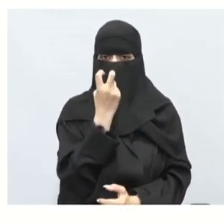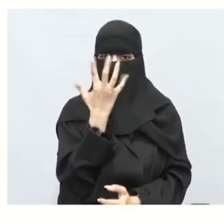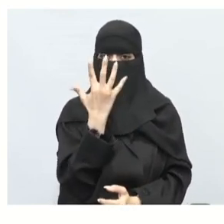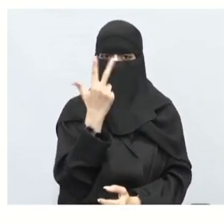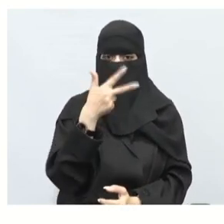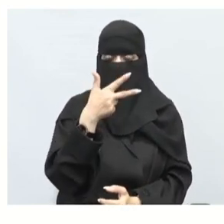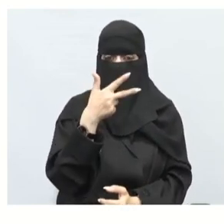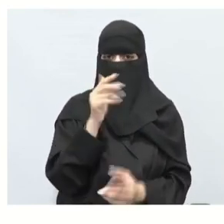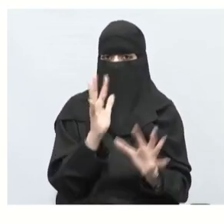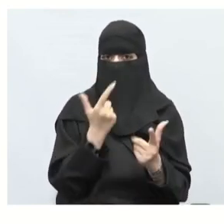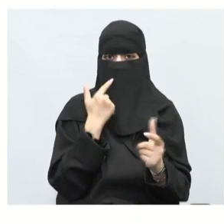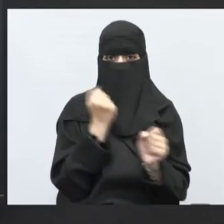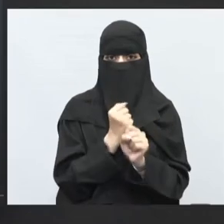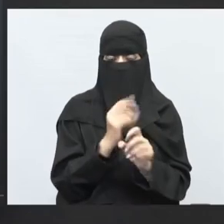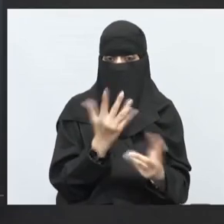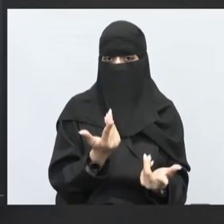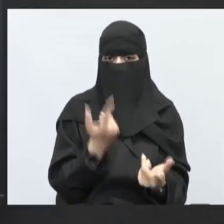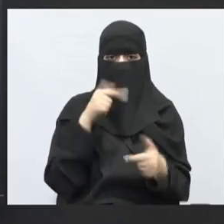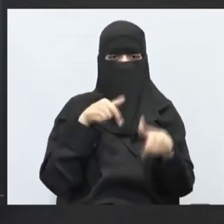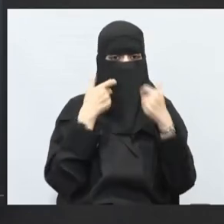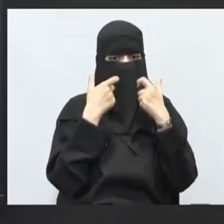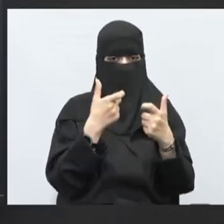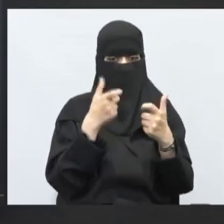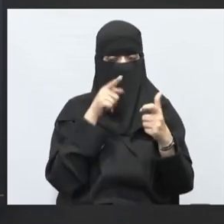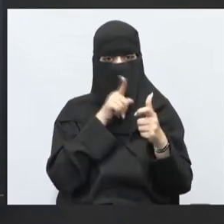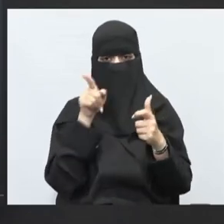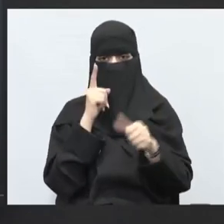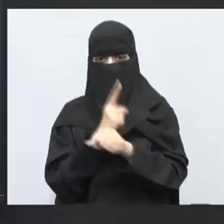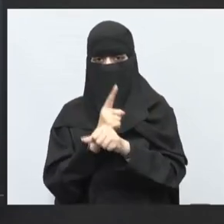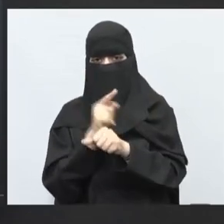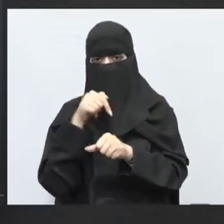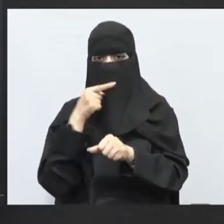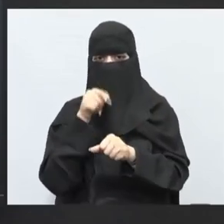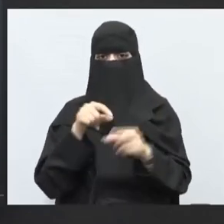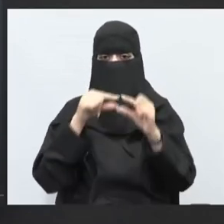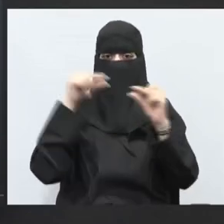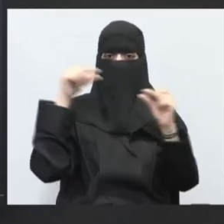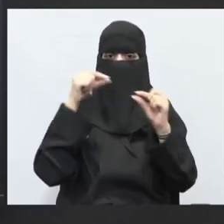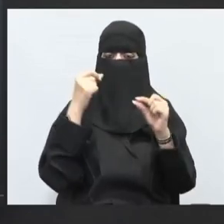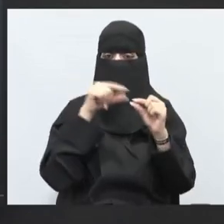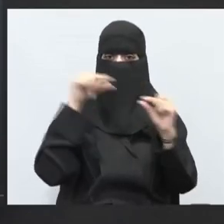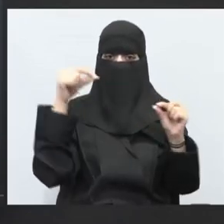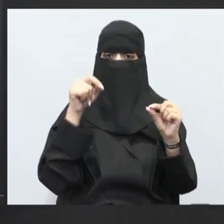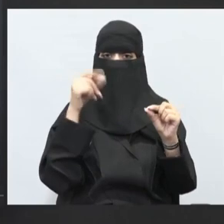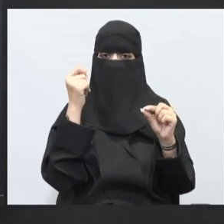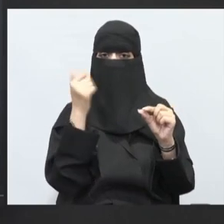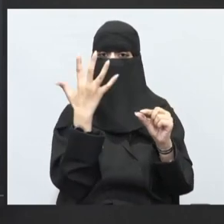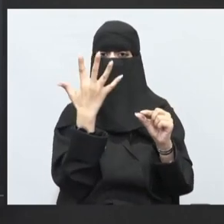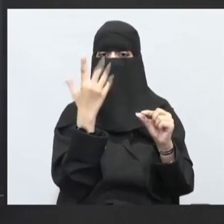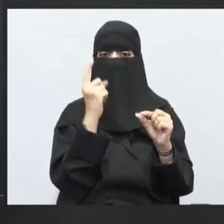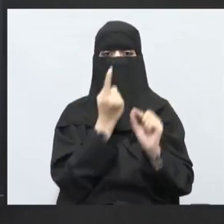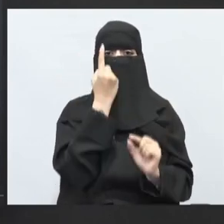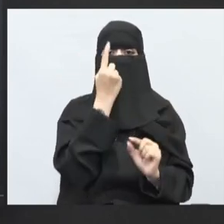أفعل؟ أزيزي الطالب والطالب أركزوا معي لو قلت لك أنا هذا القلم خمسة ريال القلم